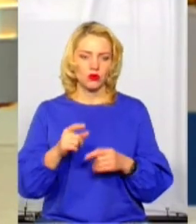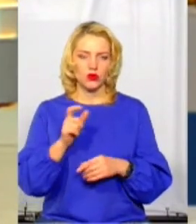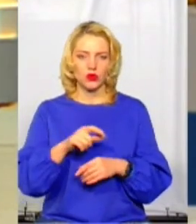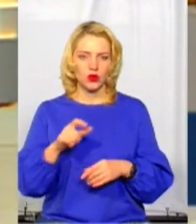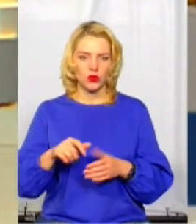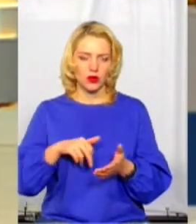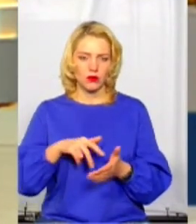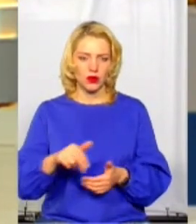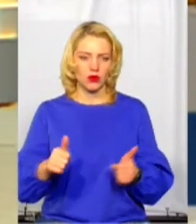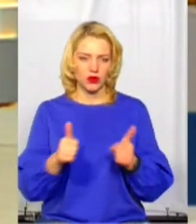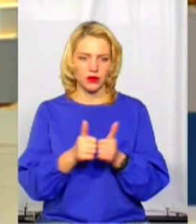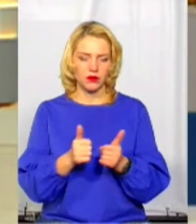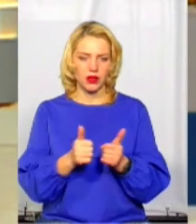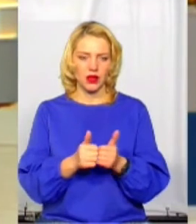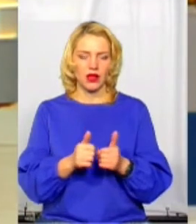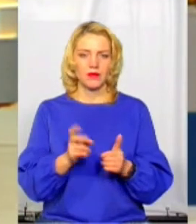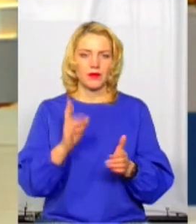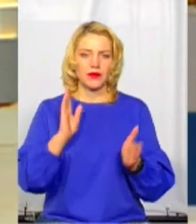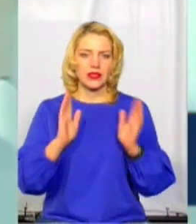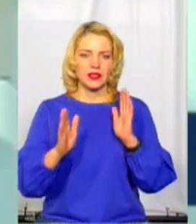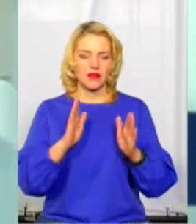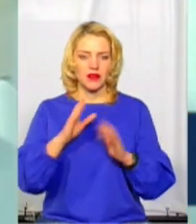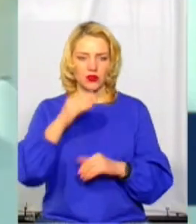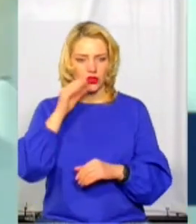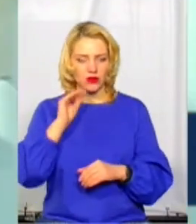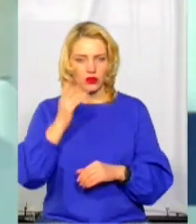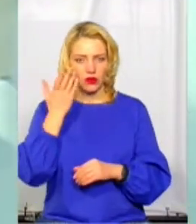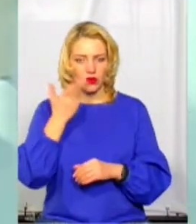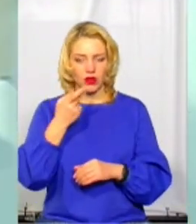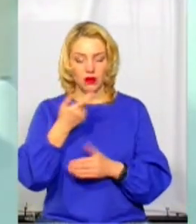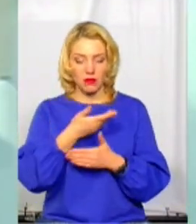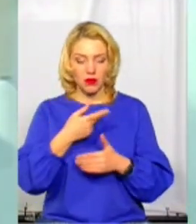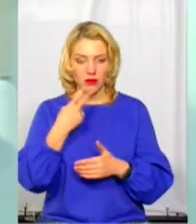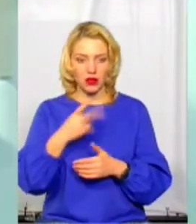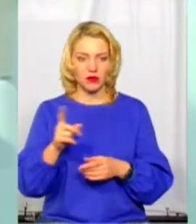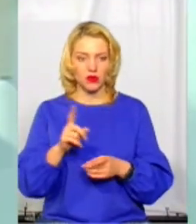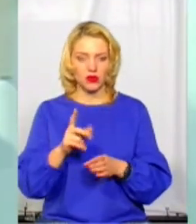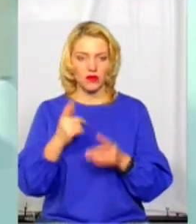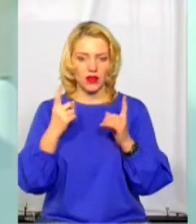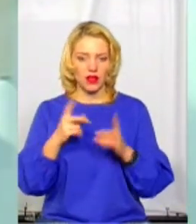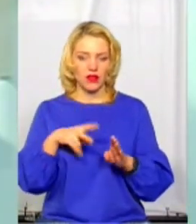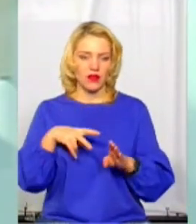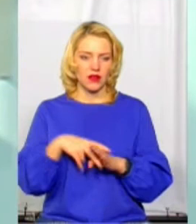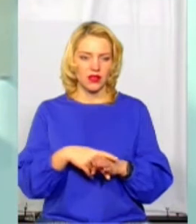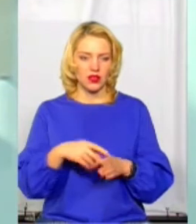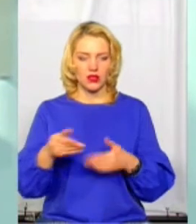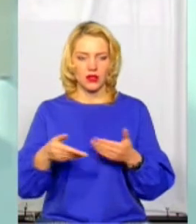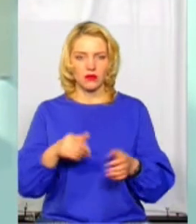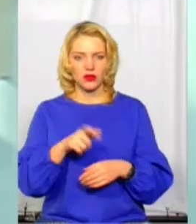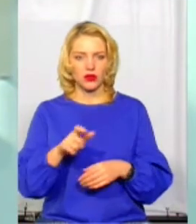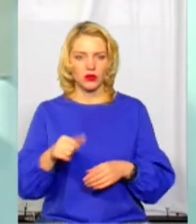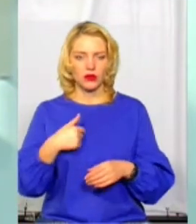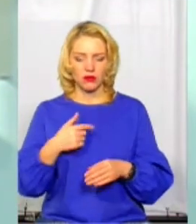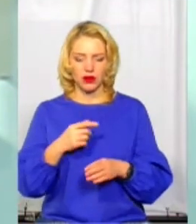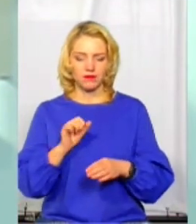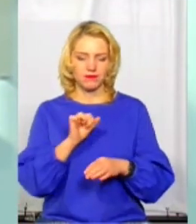саме біля скверу Шевченка. Тому коли ми бачимо, що дуже велике навантаження пішоходів, ми просто обмежуємо рух.